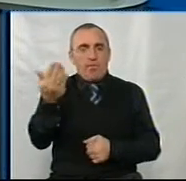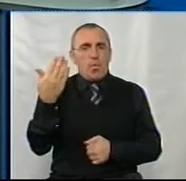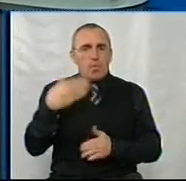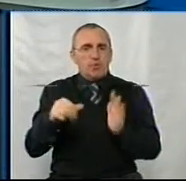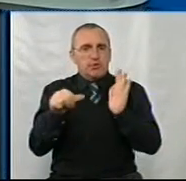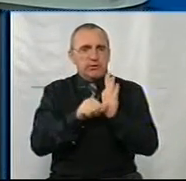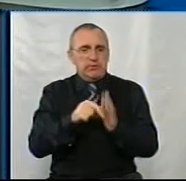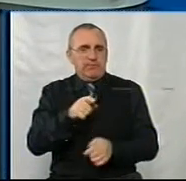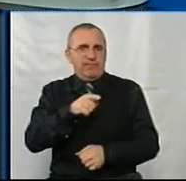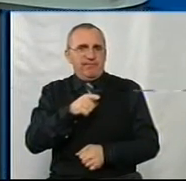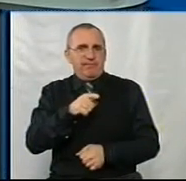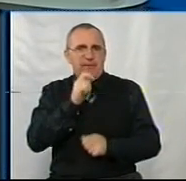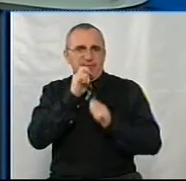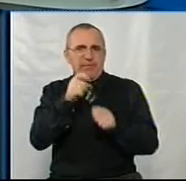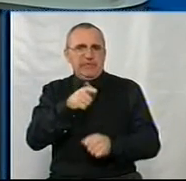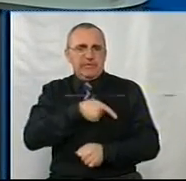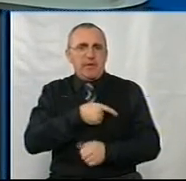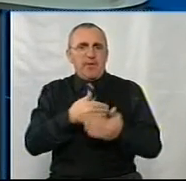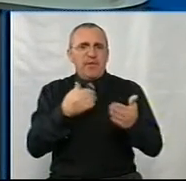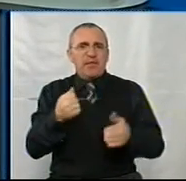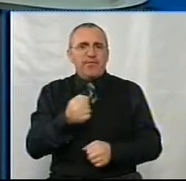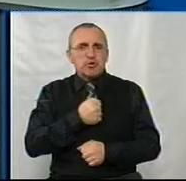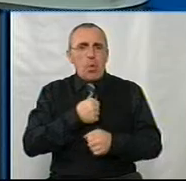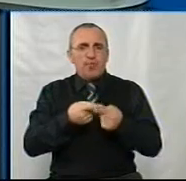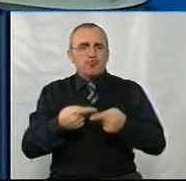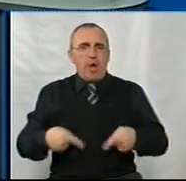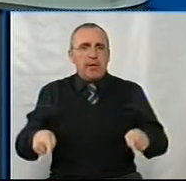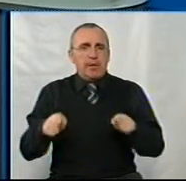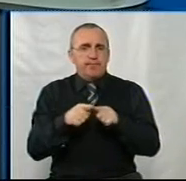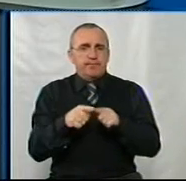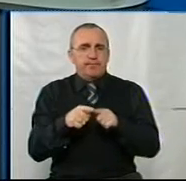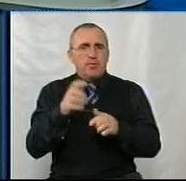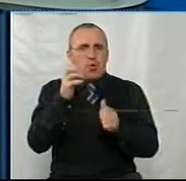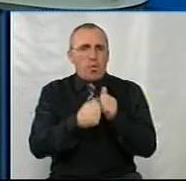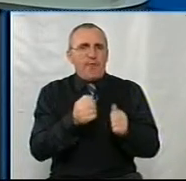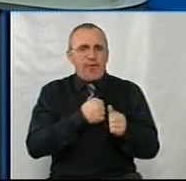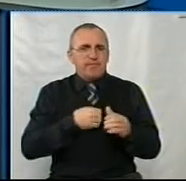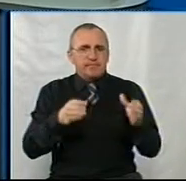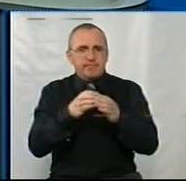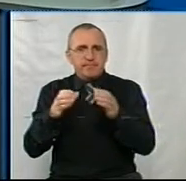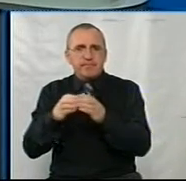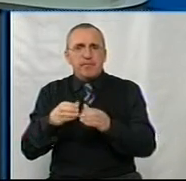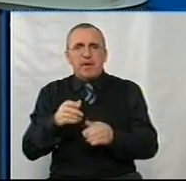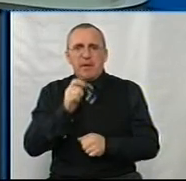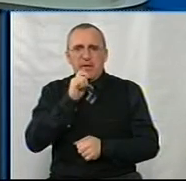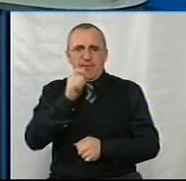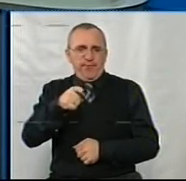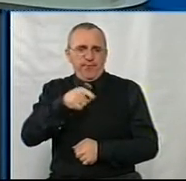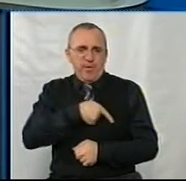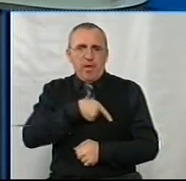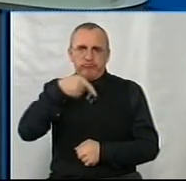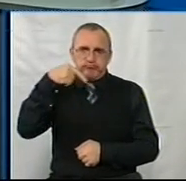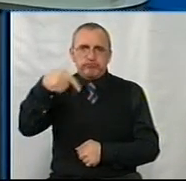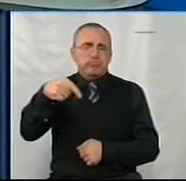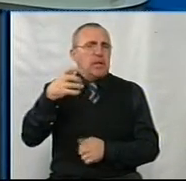шість відзнак від військових частин. Тобто кожна військова частина вас відзначила своєю нагородою?